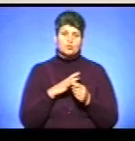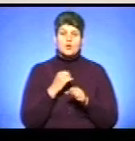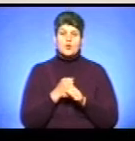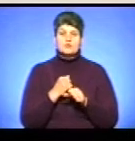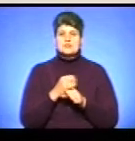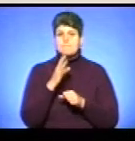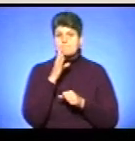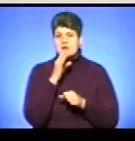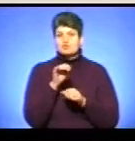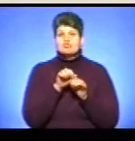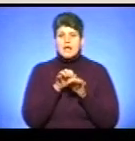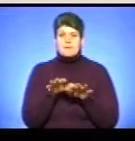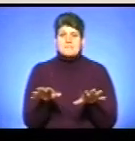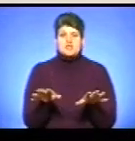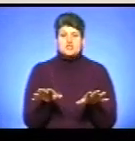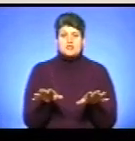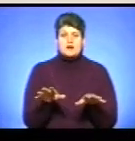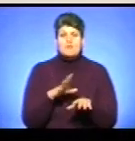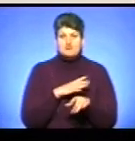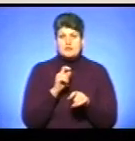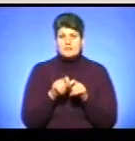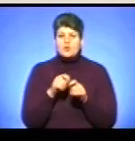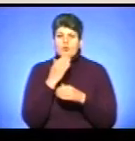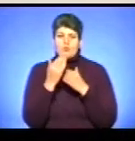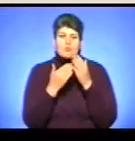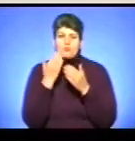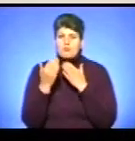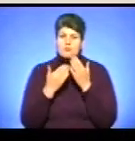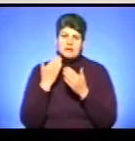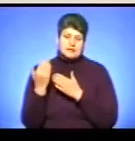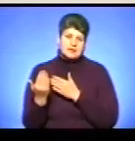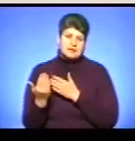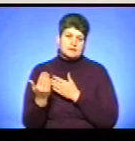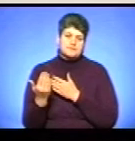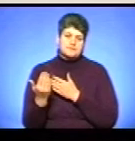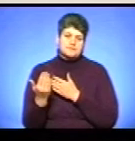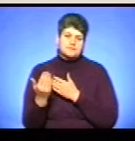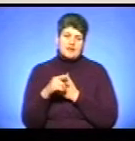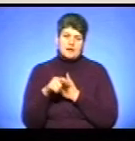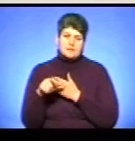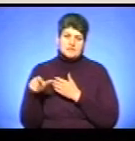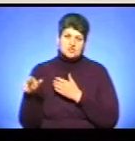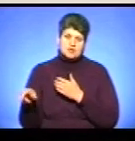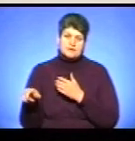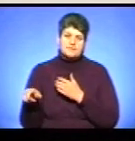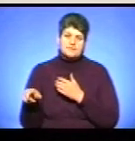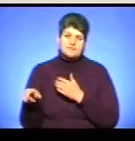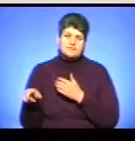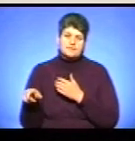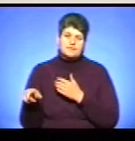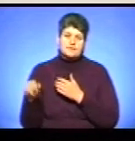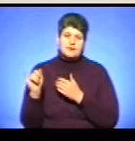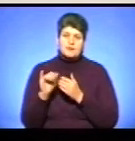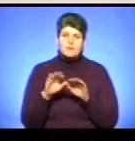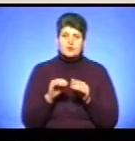маршрутна мережа, була обстежена, опитана пасажирів, мешканців